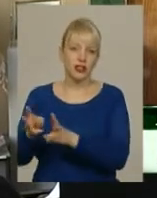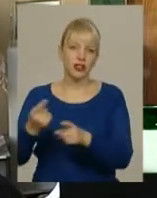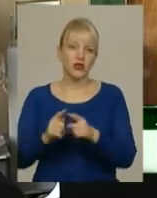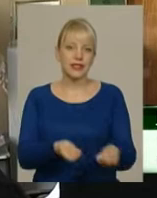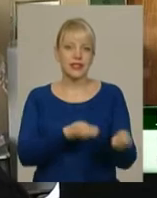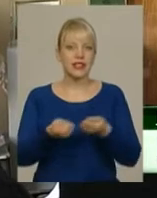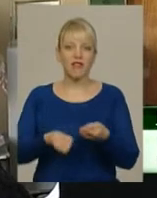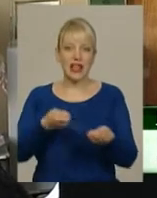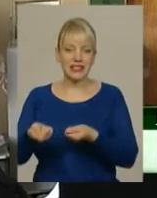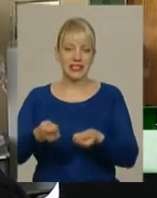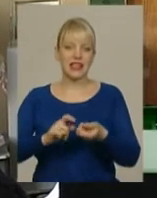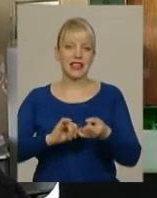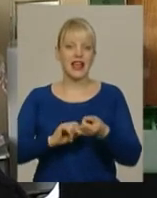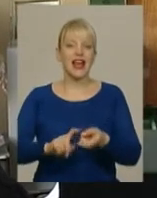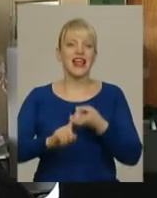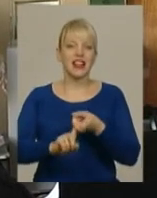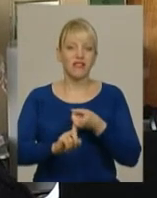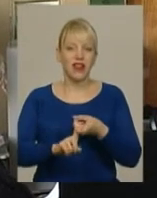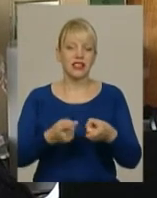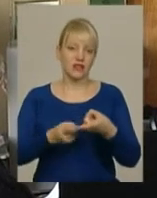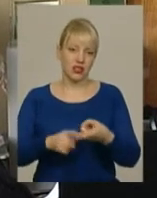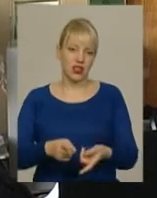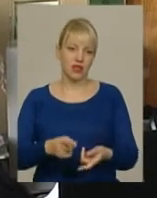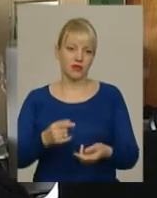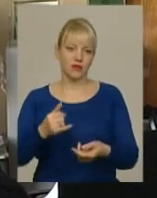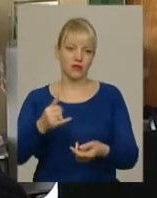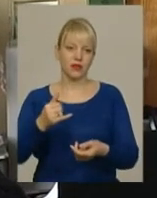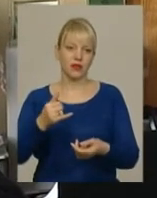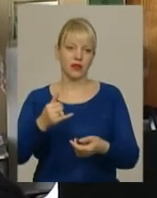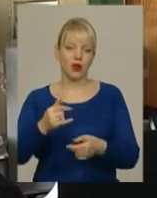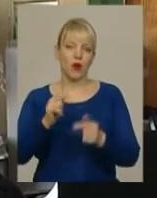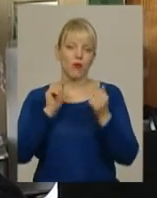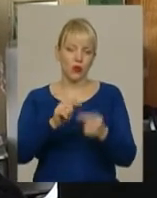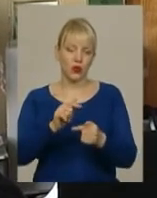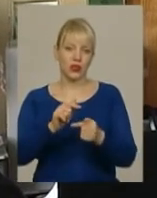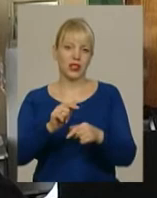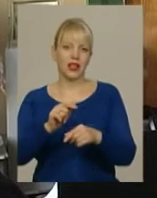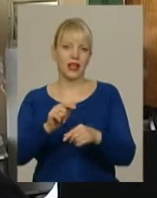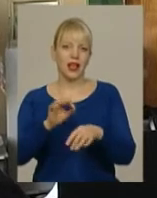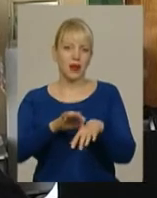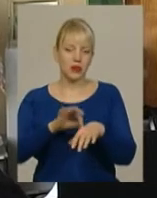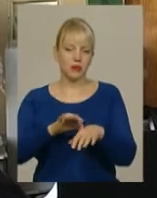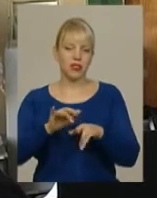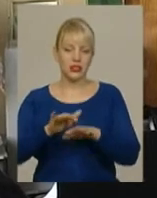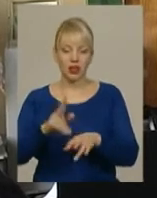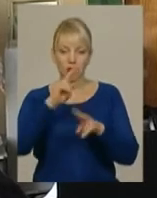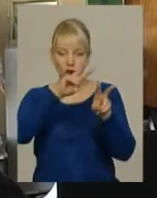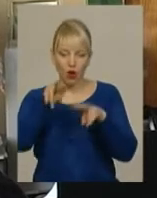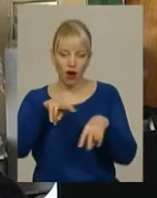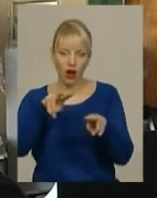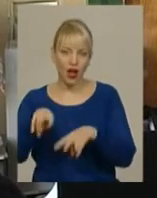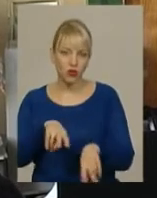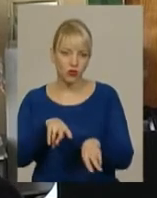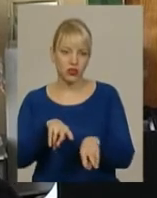інфекцій у нас проведені протиепідемічні заходи, тобто оглянуті в даних